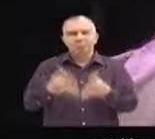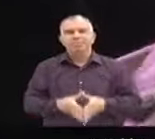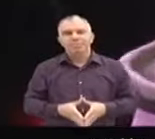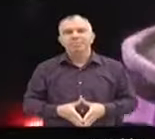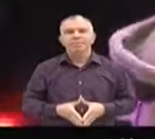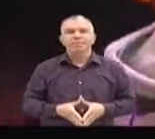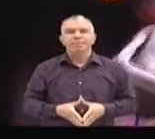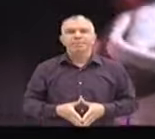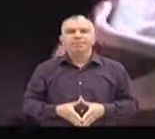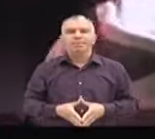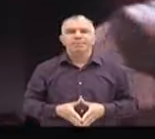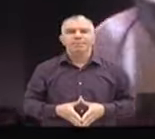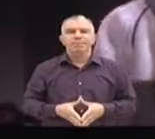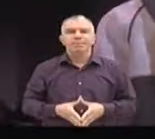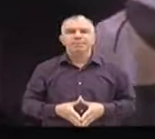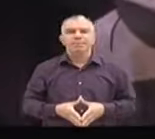vexé.